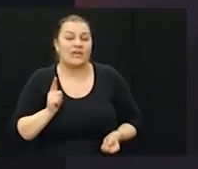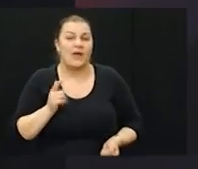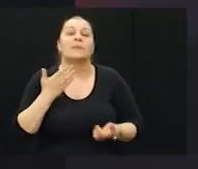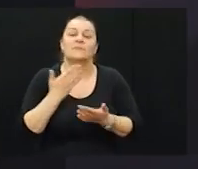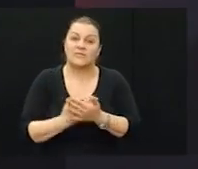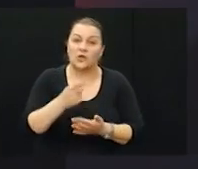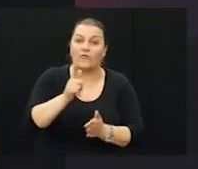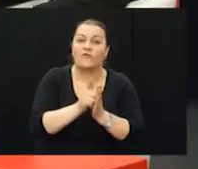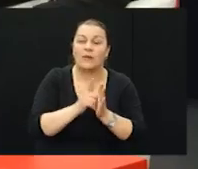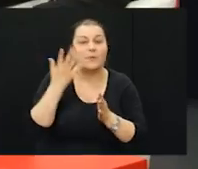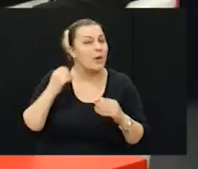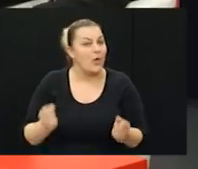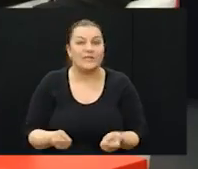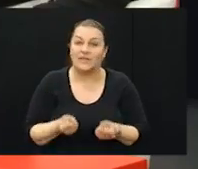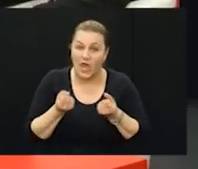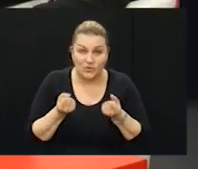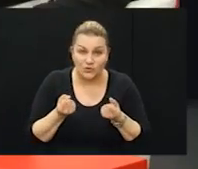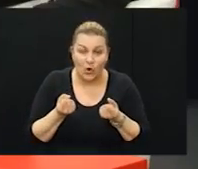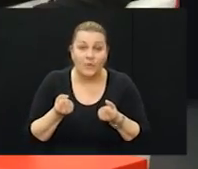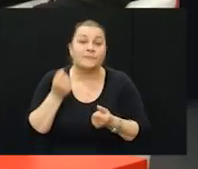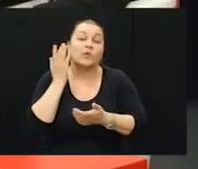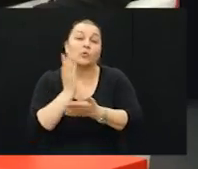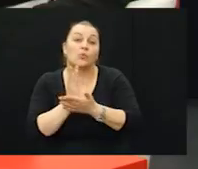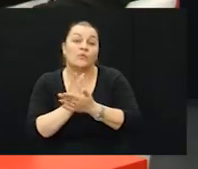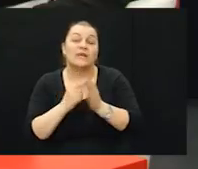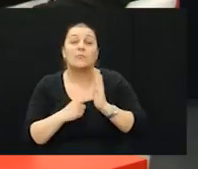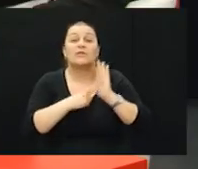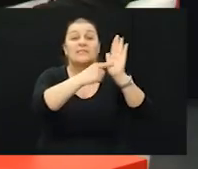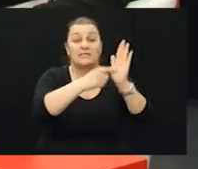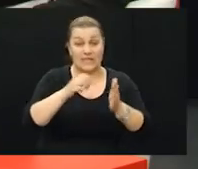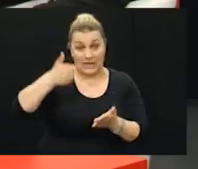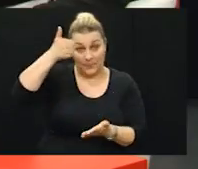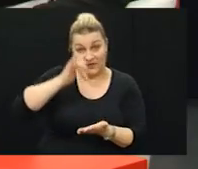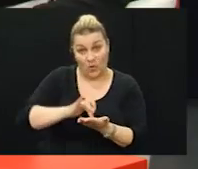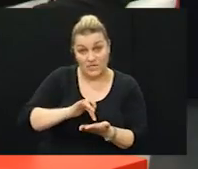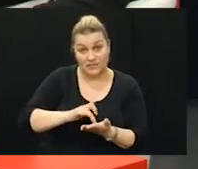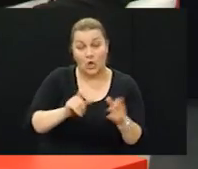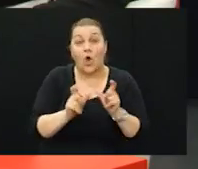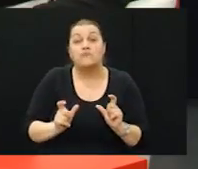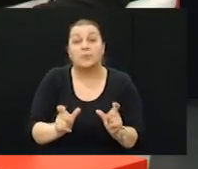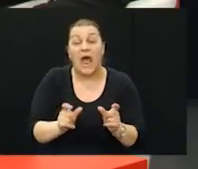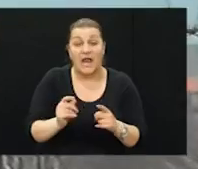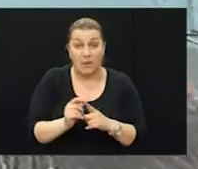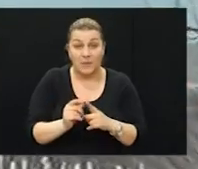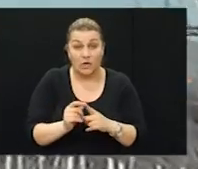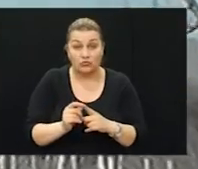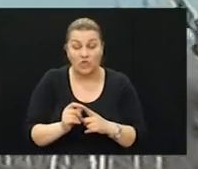to vrijeme bilo vrlo teško. U tim razgovorima smo uvijek istecali na prvom mjestu branu peruču,